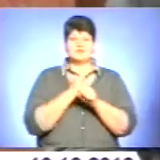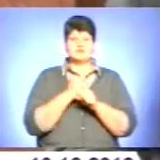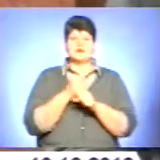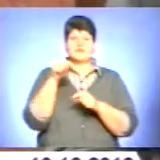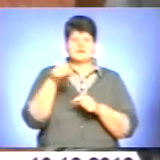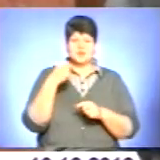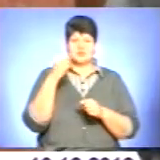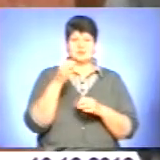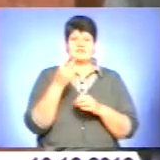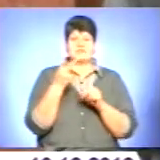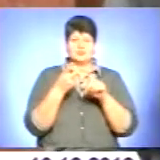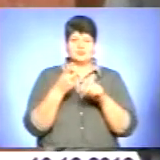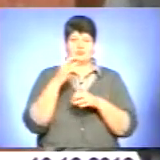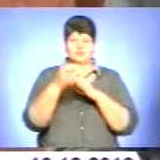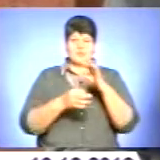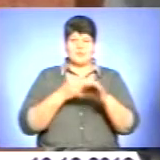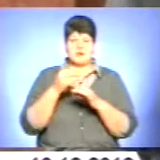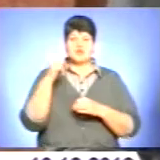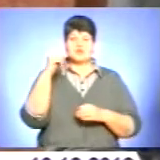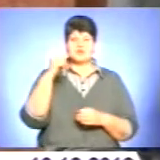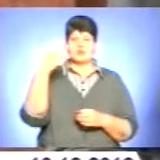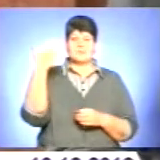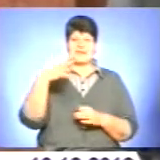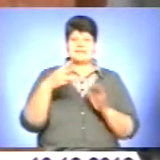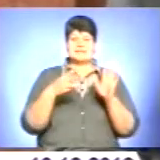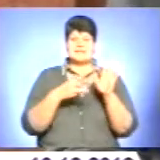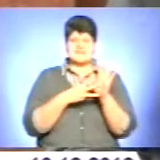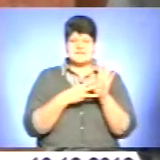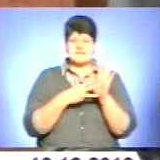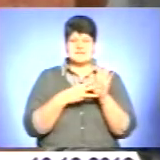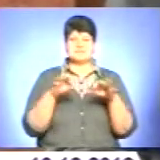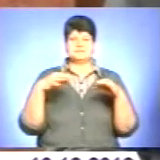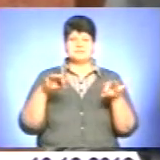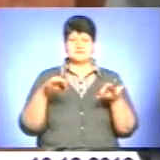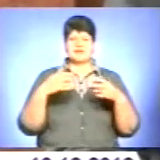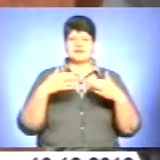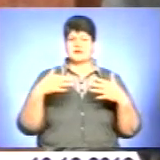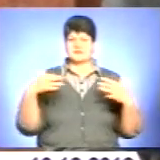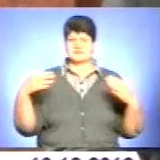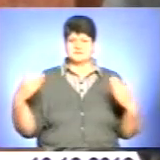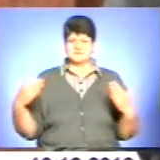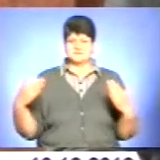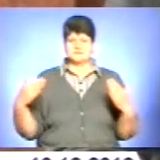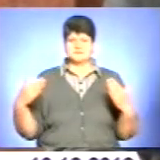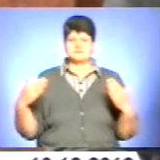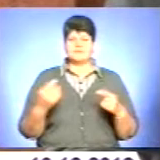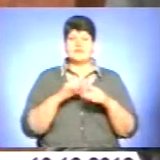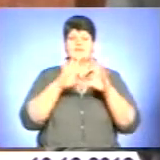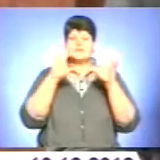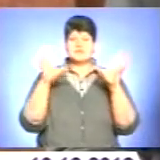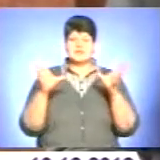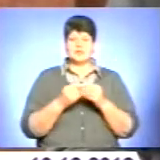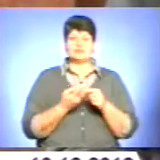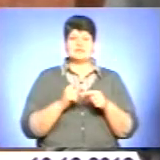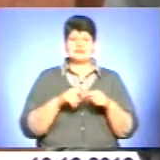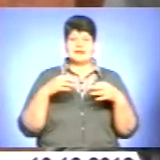добу, це вже друга доба, 158 одиниць різної техніки. В цілому ця техніка вся